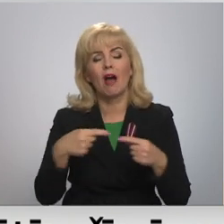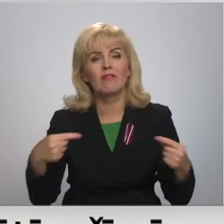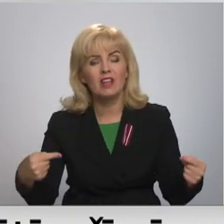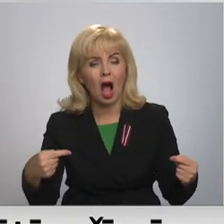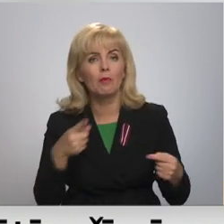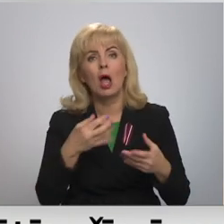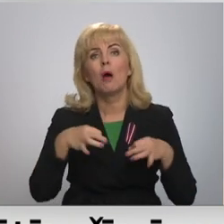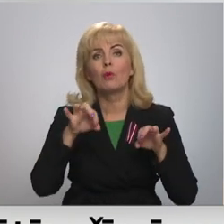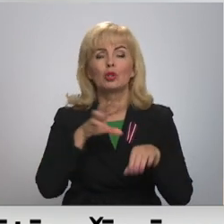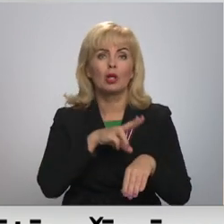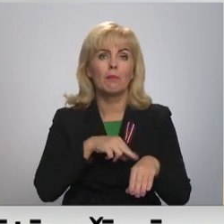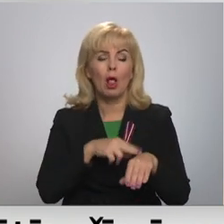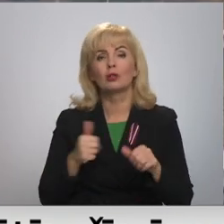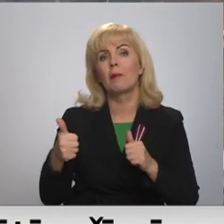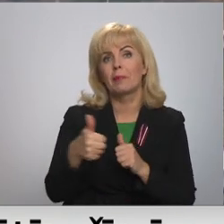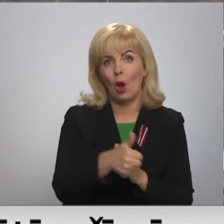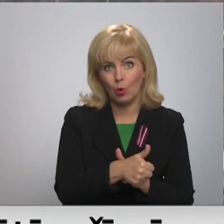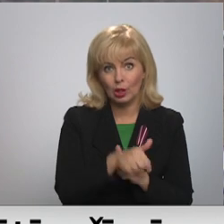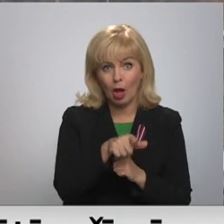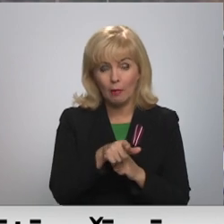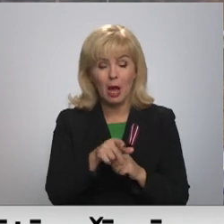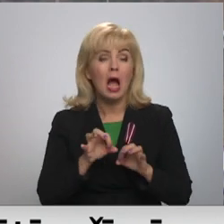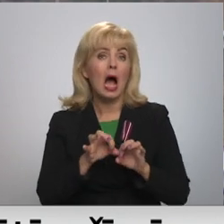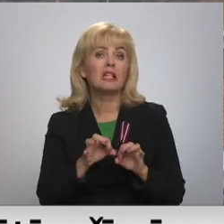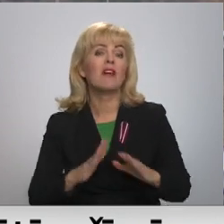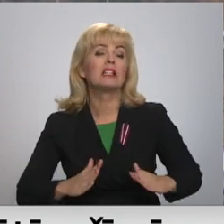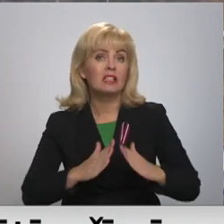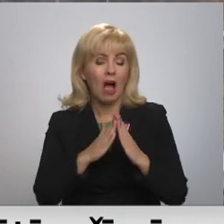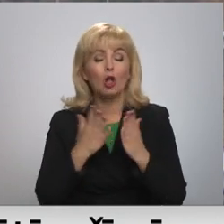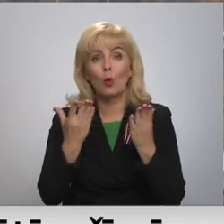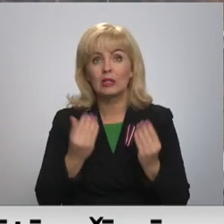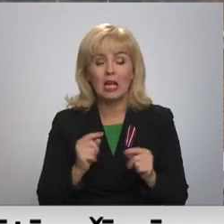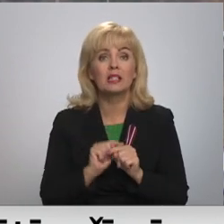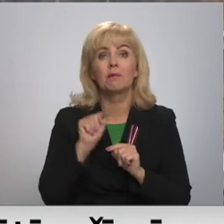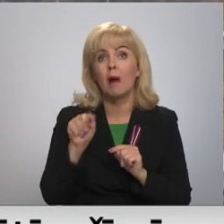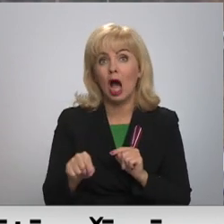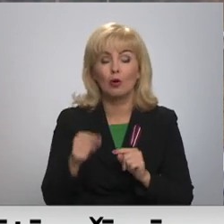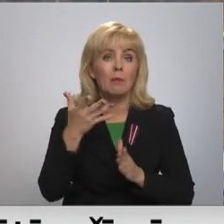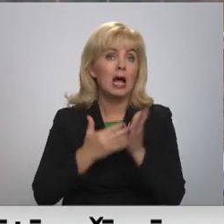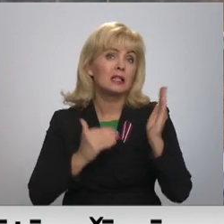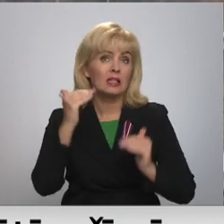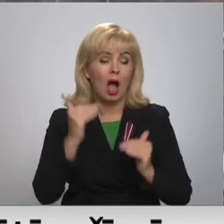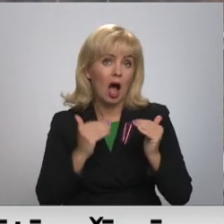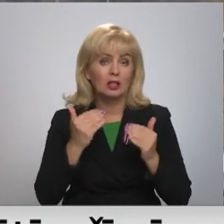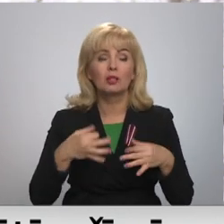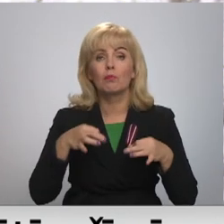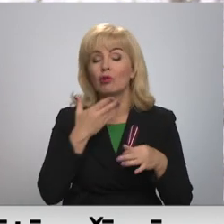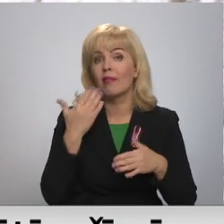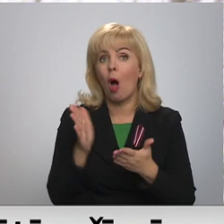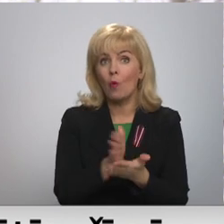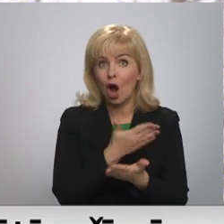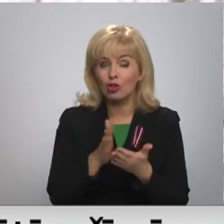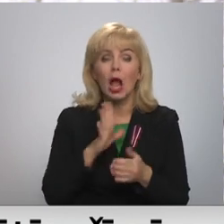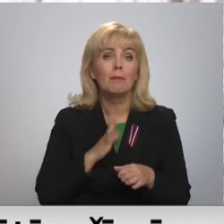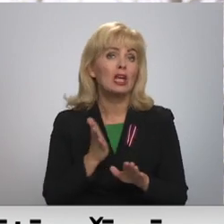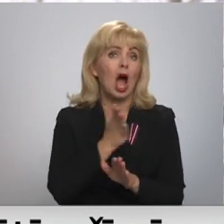būtiskākajām valsts policijas prioritātēm. Aizvadītās svētku dienas pārkāpumu statistika gan būtiski neatšķiroties